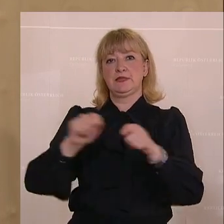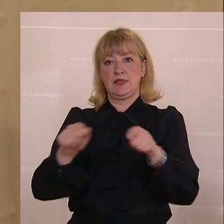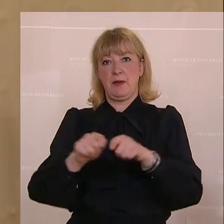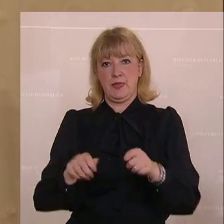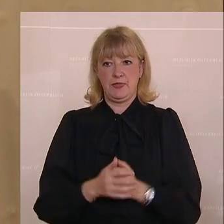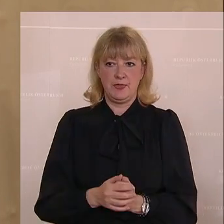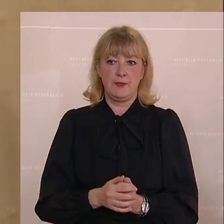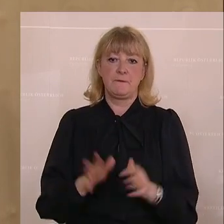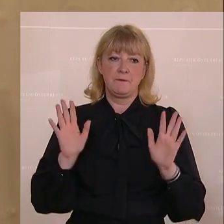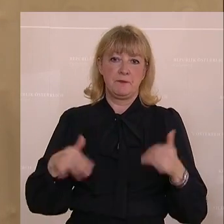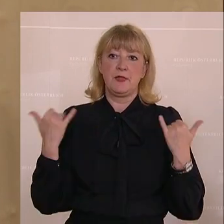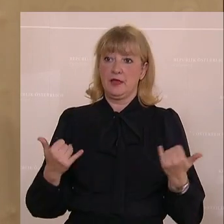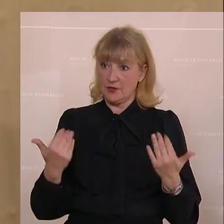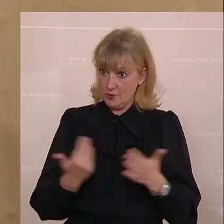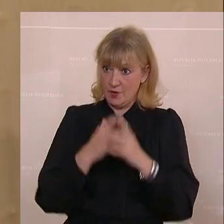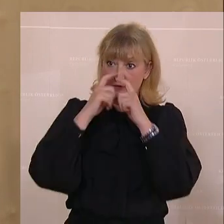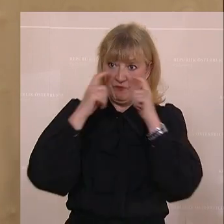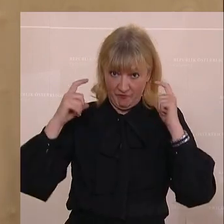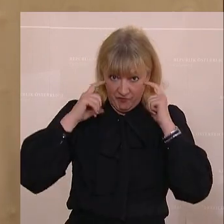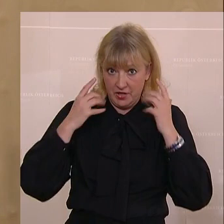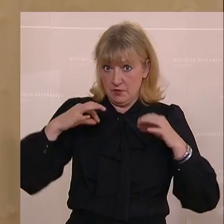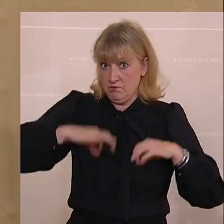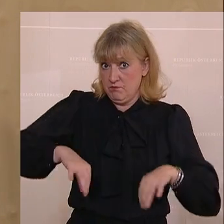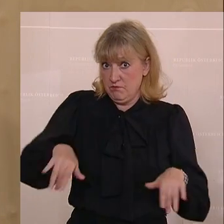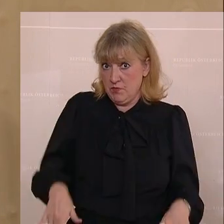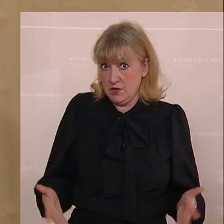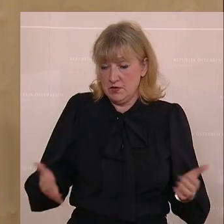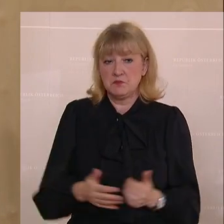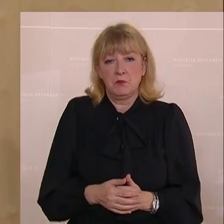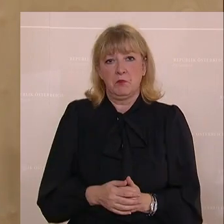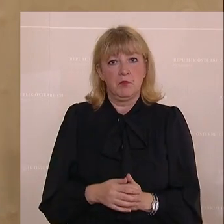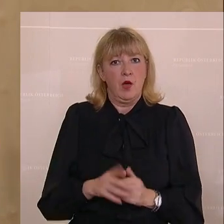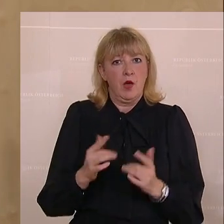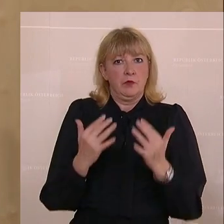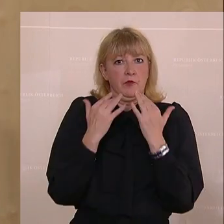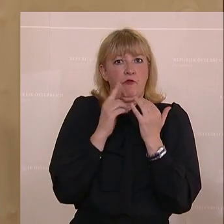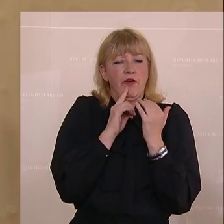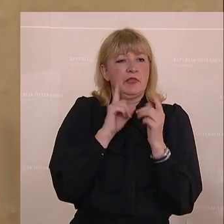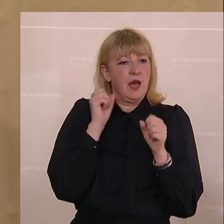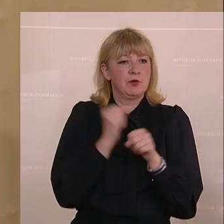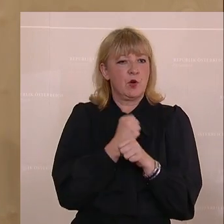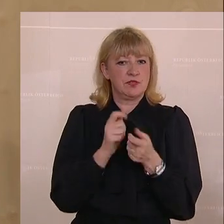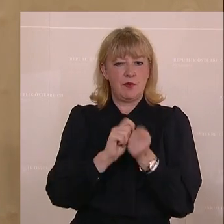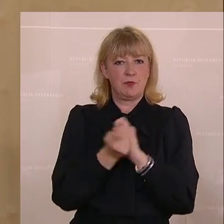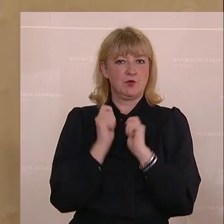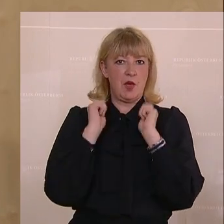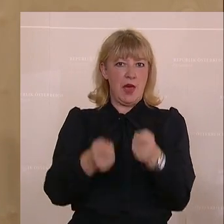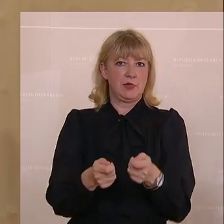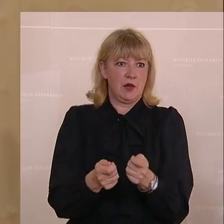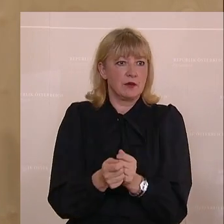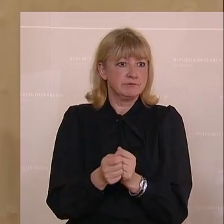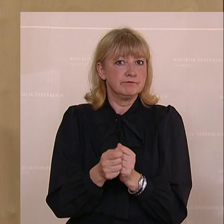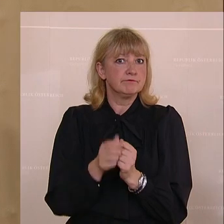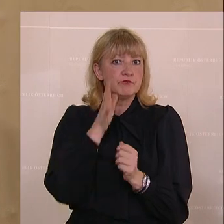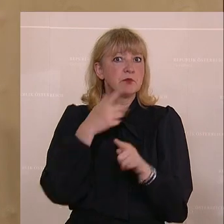Jetzt ist es eine neue Maskenpflicht. Sie ist wenig invasiv, aber was hier mittels Abänderungsantrag wohl bald